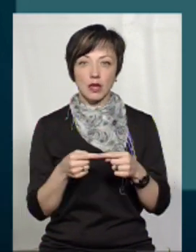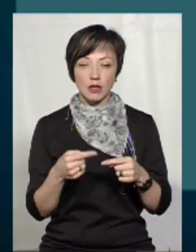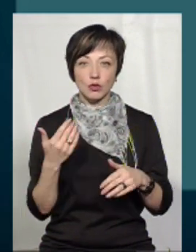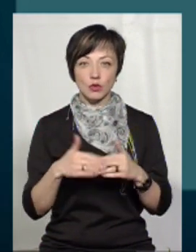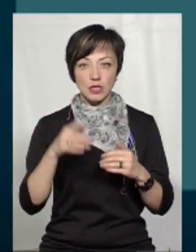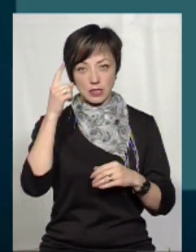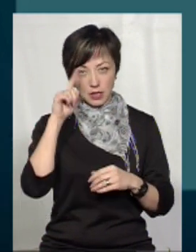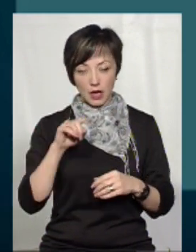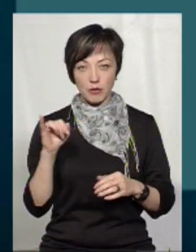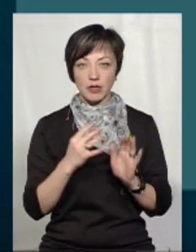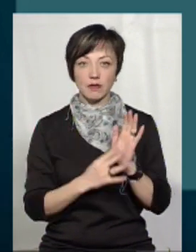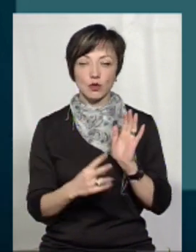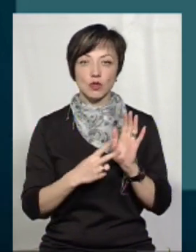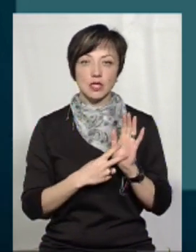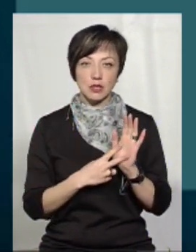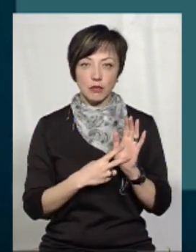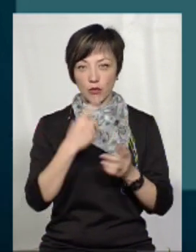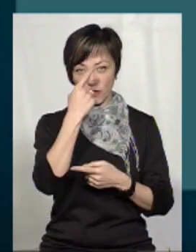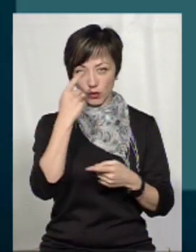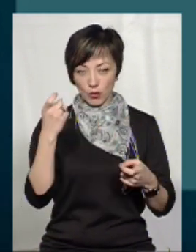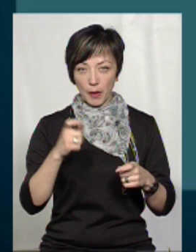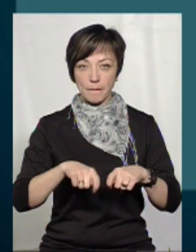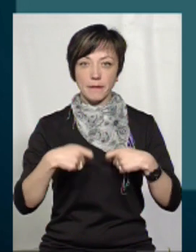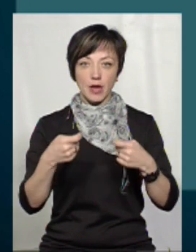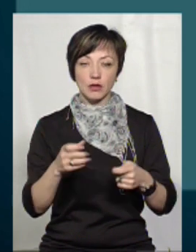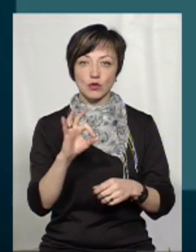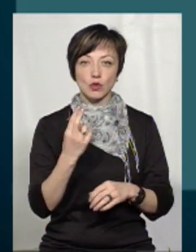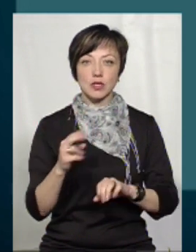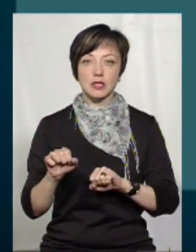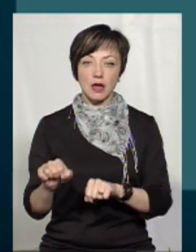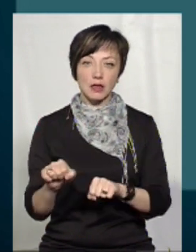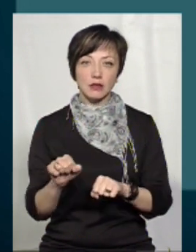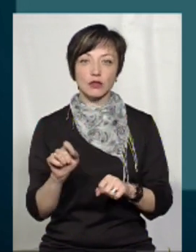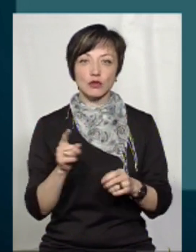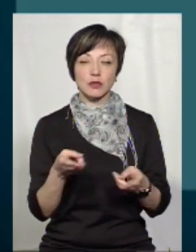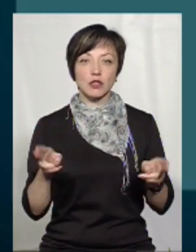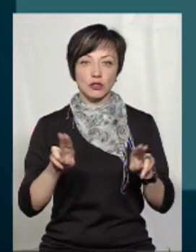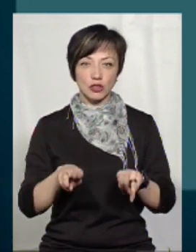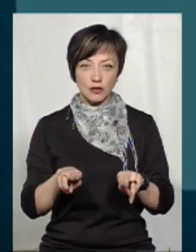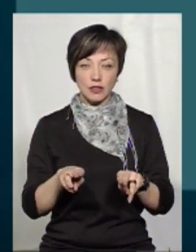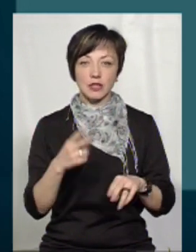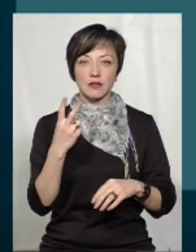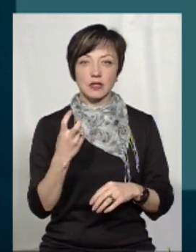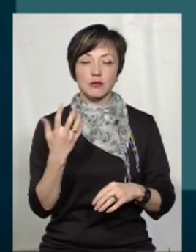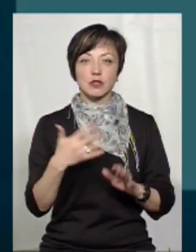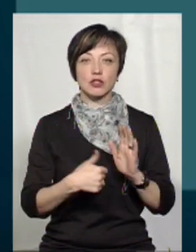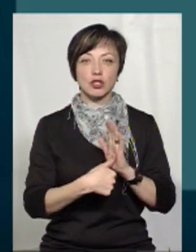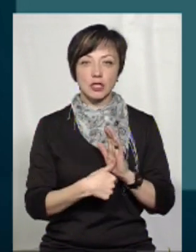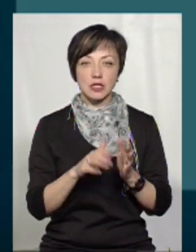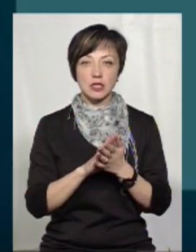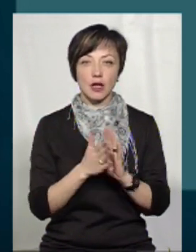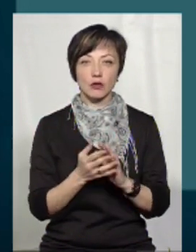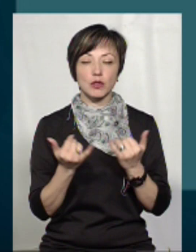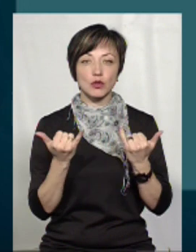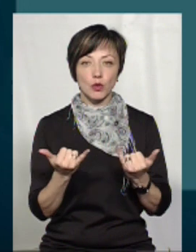знаємо, і 97 цих повідомлень передано в соцзахист. Завершок воно залишився 256. Но станом за